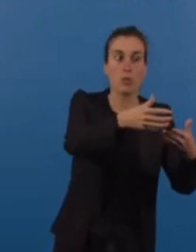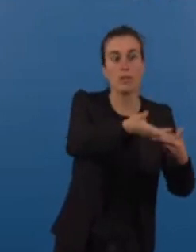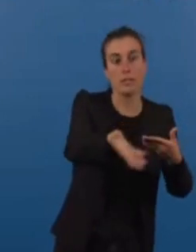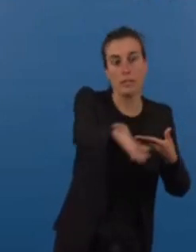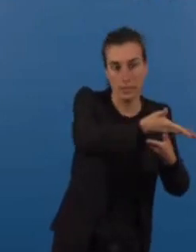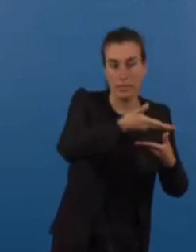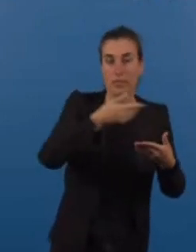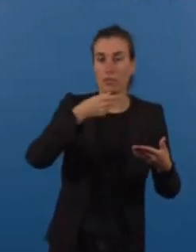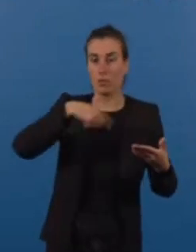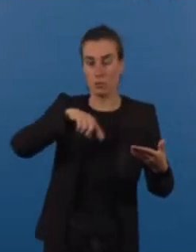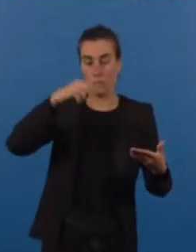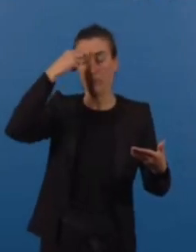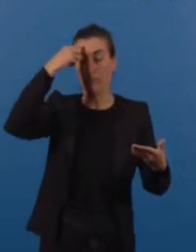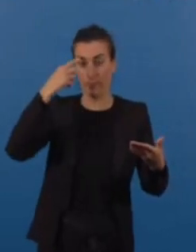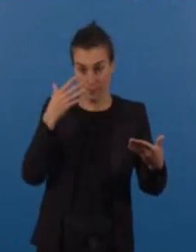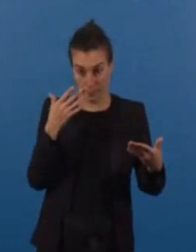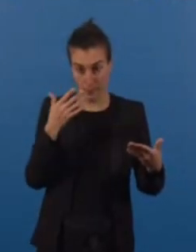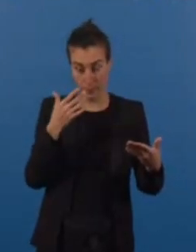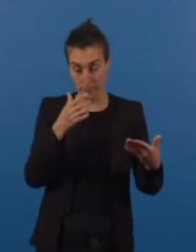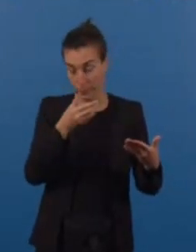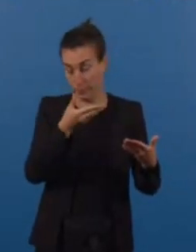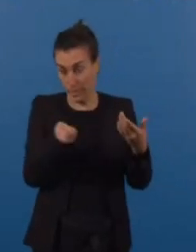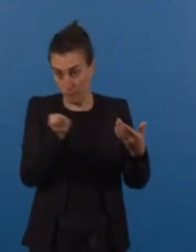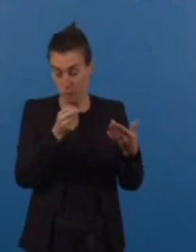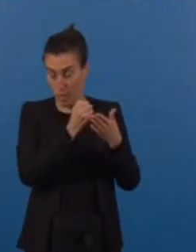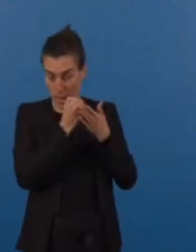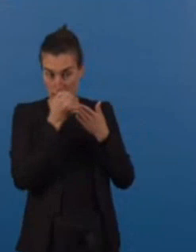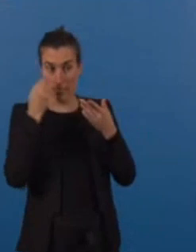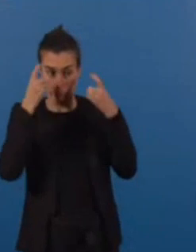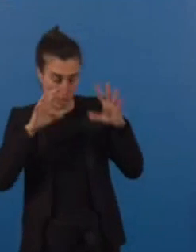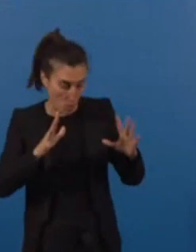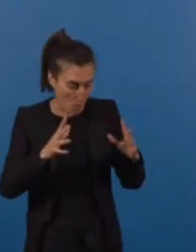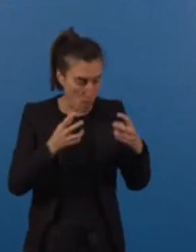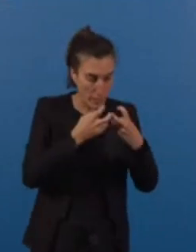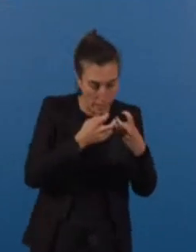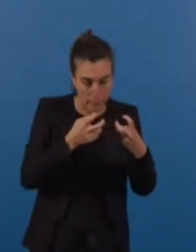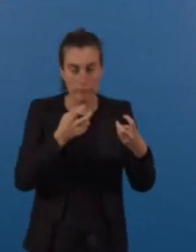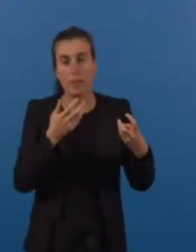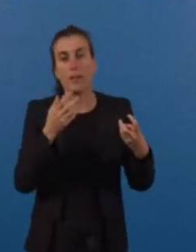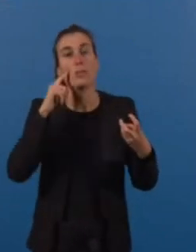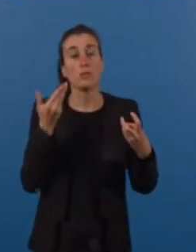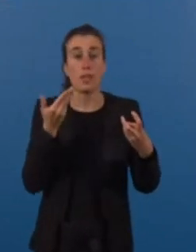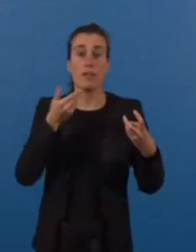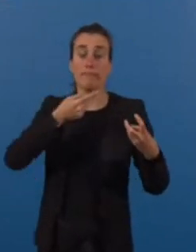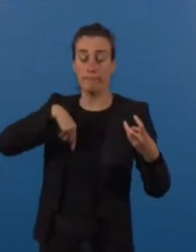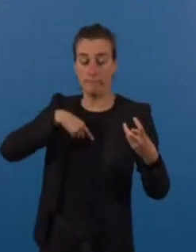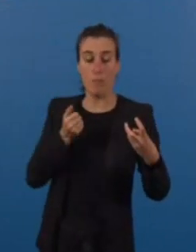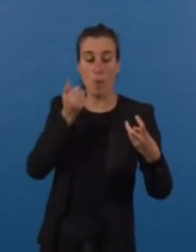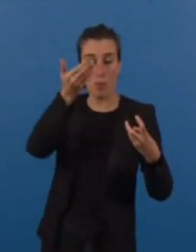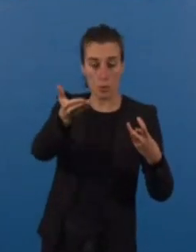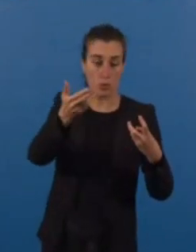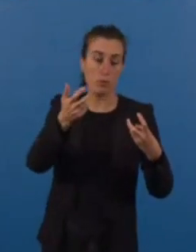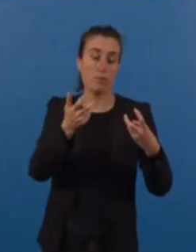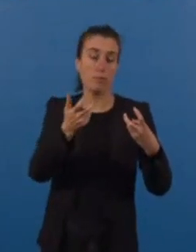guidés pour cette délibération qui, au-delà de l'actualisation classique de nos tarifs, vous propose, mes chers collègues, également une refonte